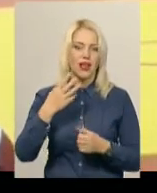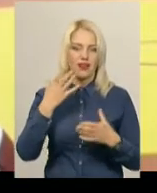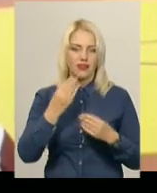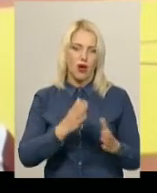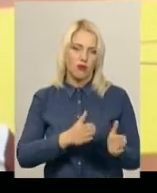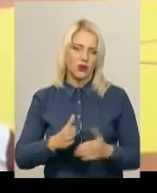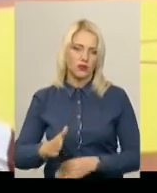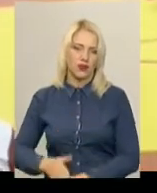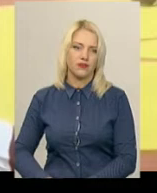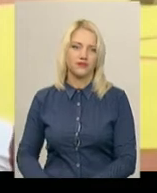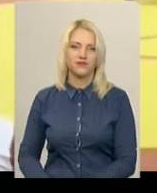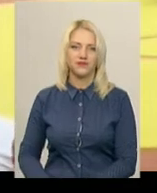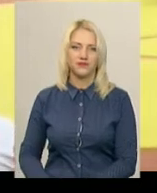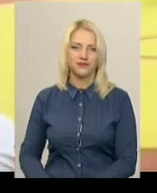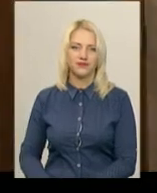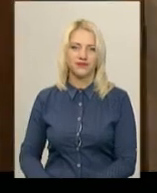нагороди, каже Олександр Марчук.